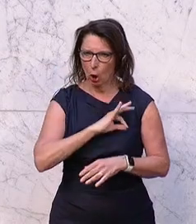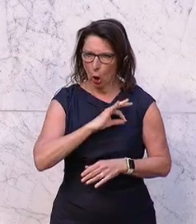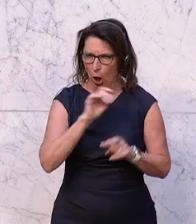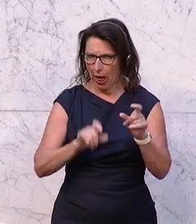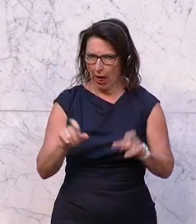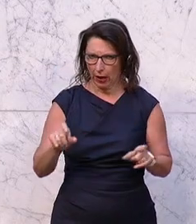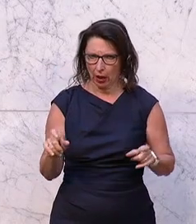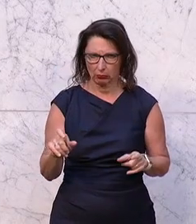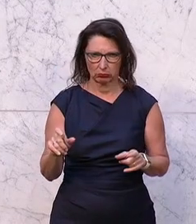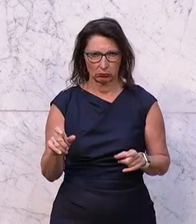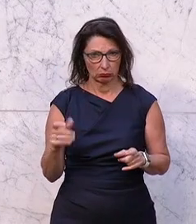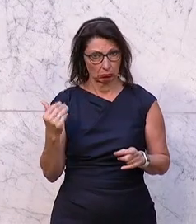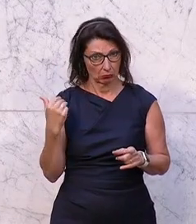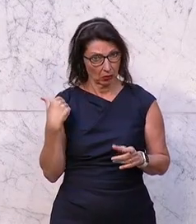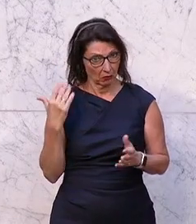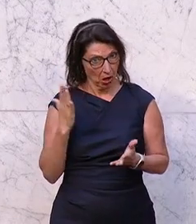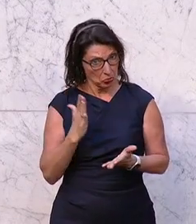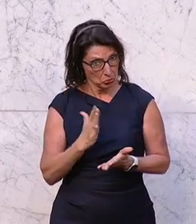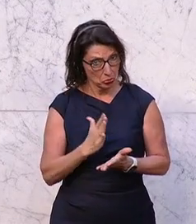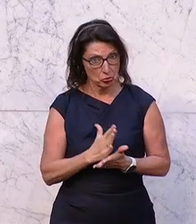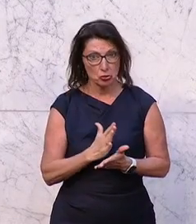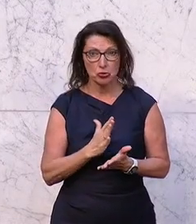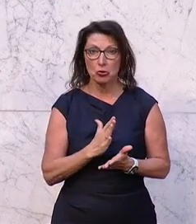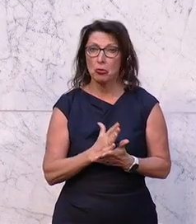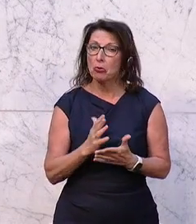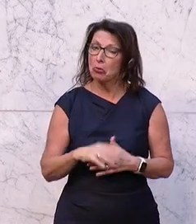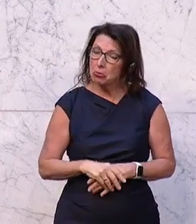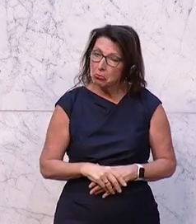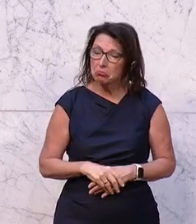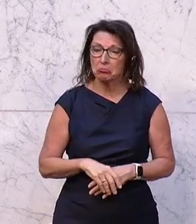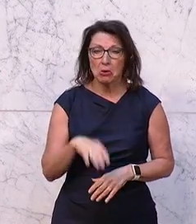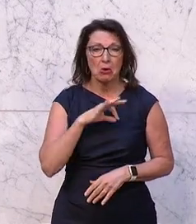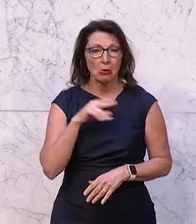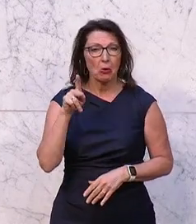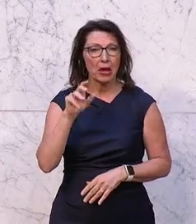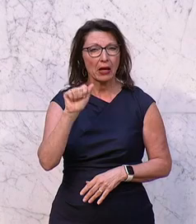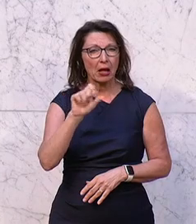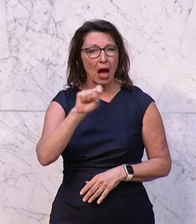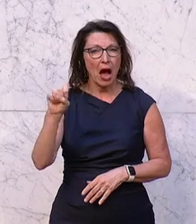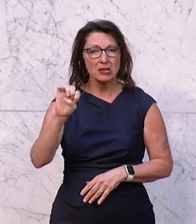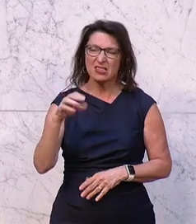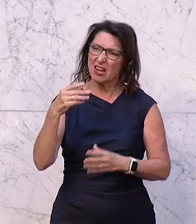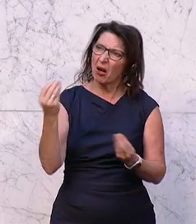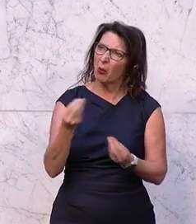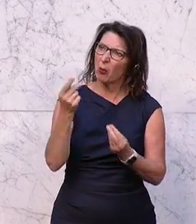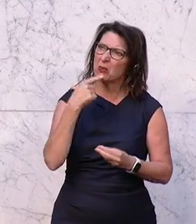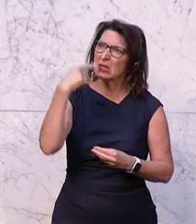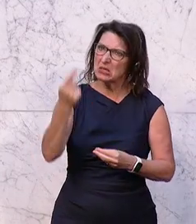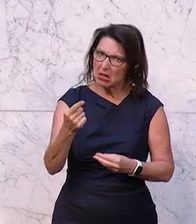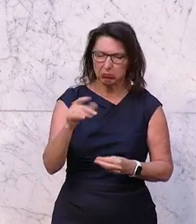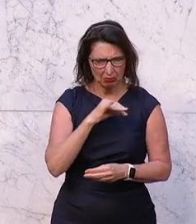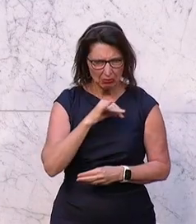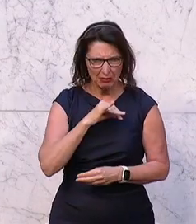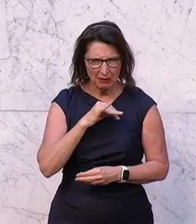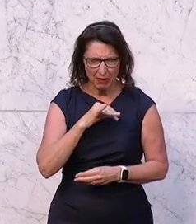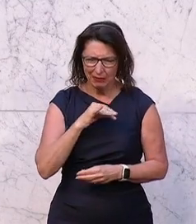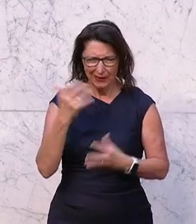Michel Raimond von den Grünen. Sehr interessante Begründung vom Kollegen Kasegger. Worum geht es in diesem Beschluss? Wir haben hier